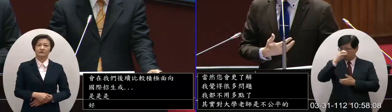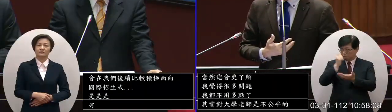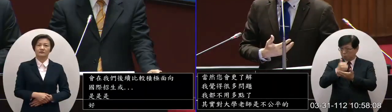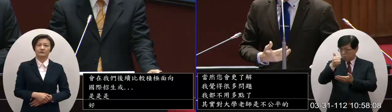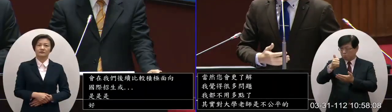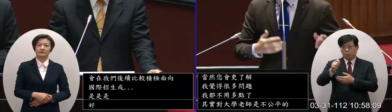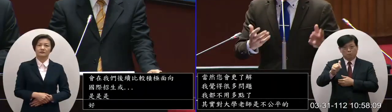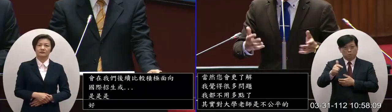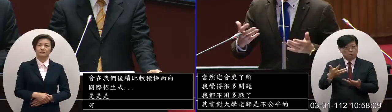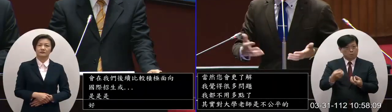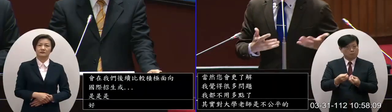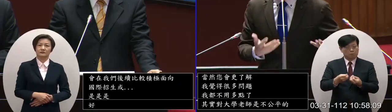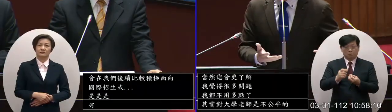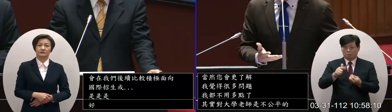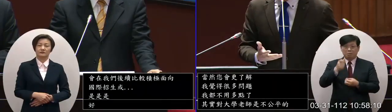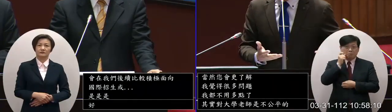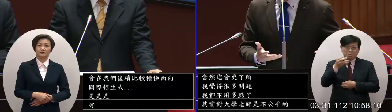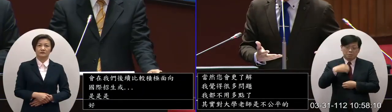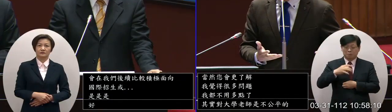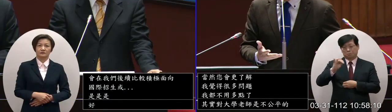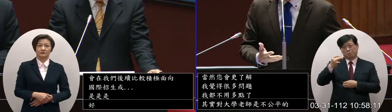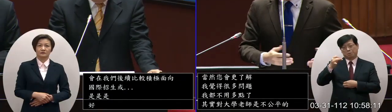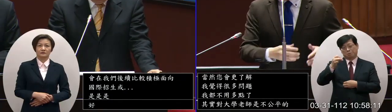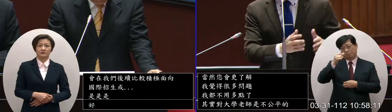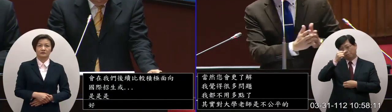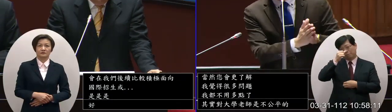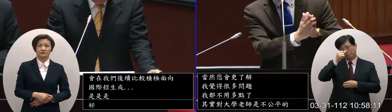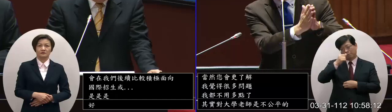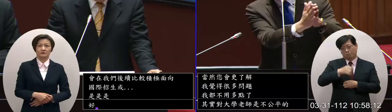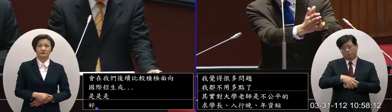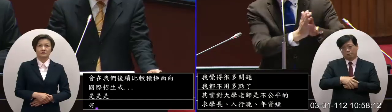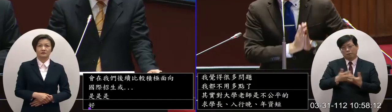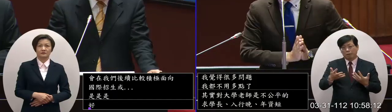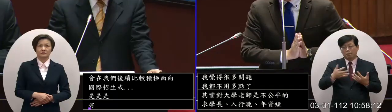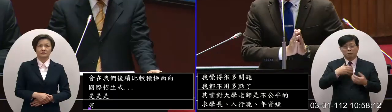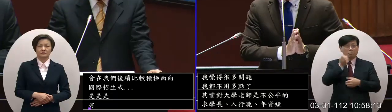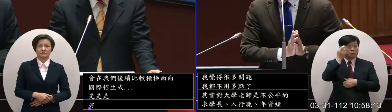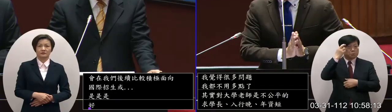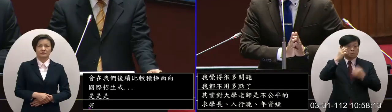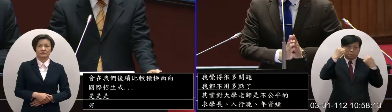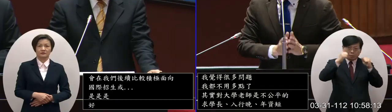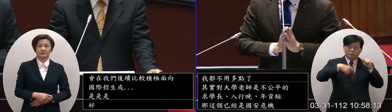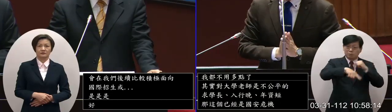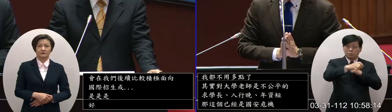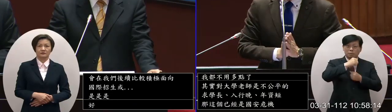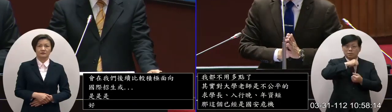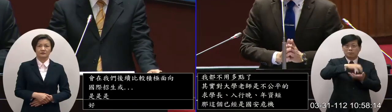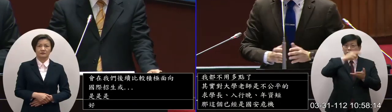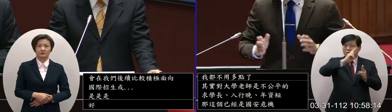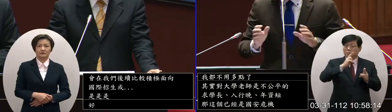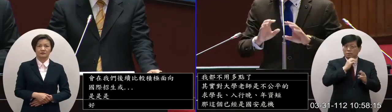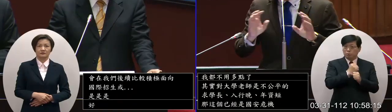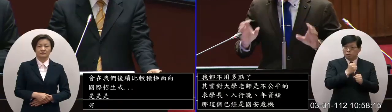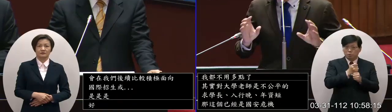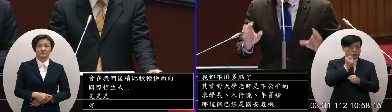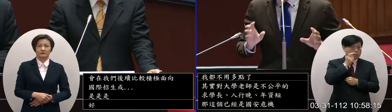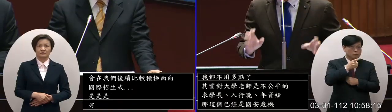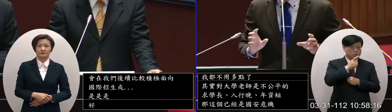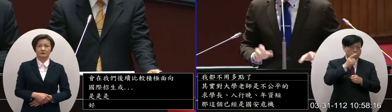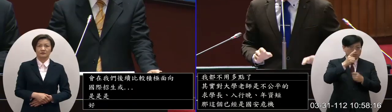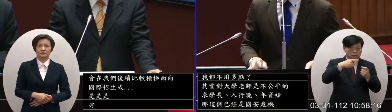好的老師呢老師的薪水才100萬出結果碩士生一畢業去台積電就200萬這個